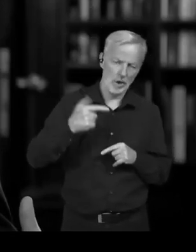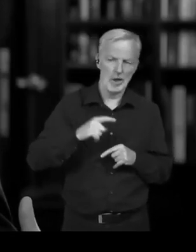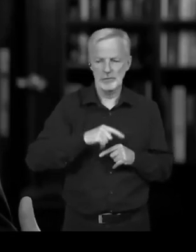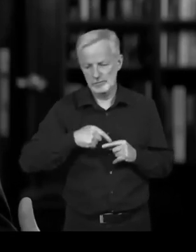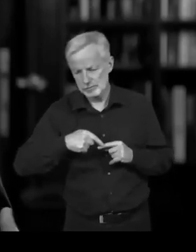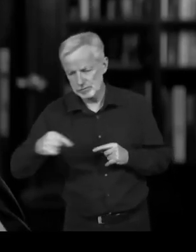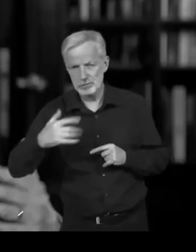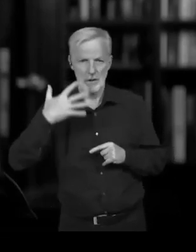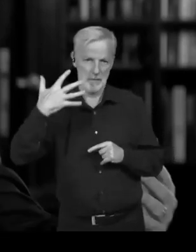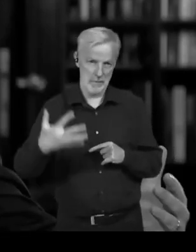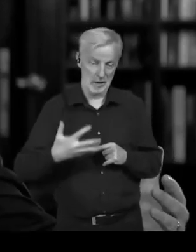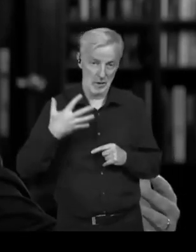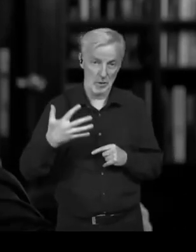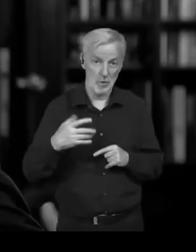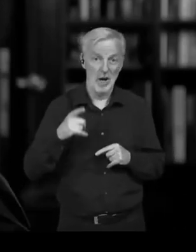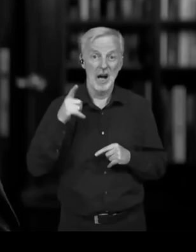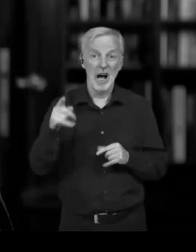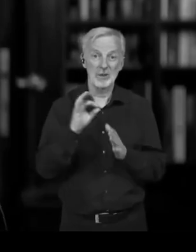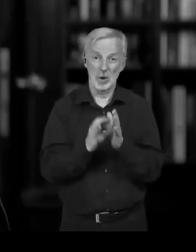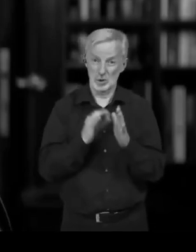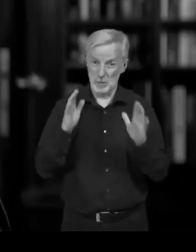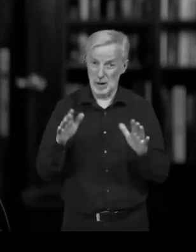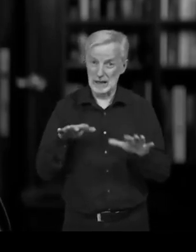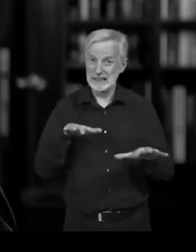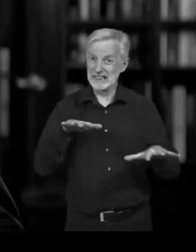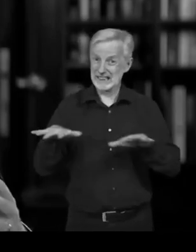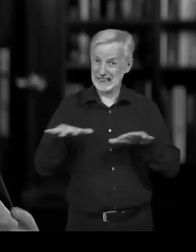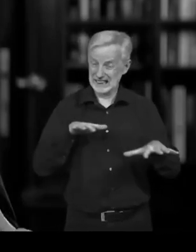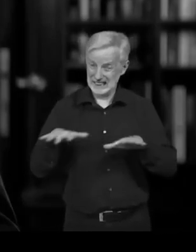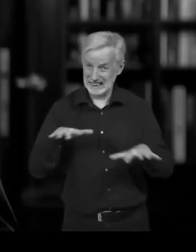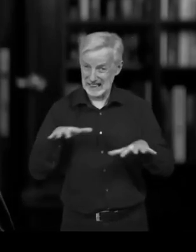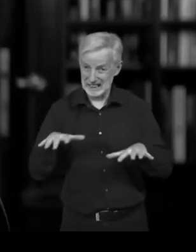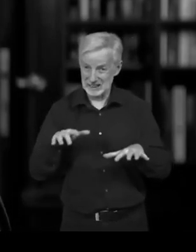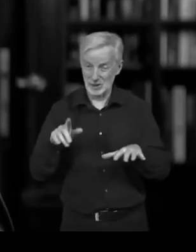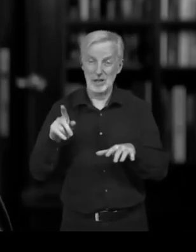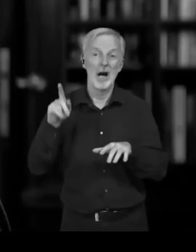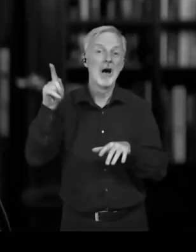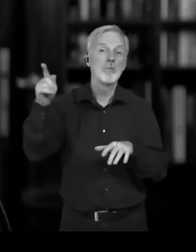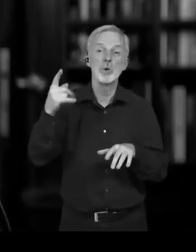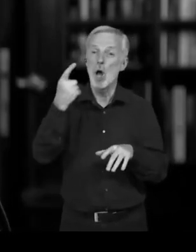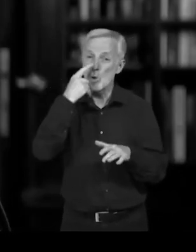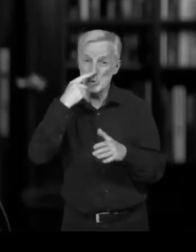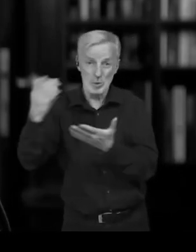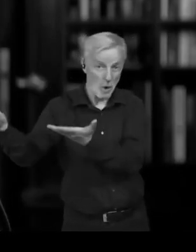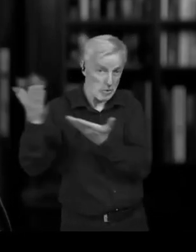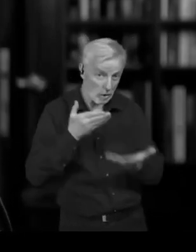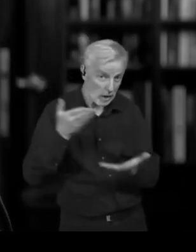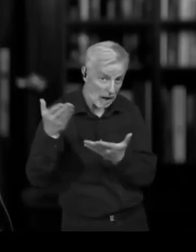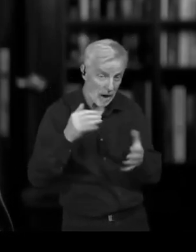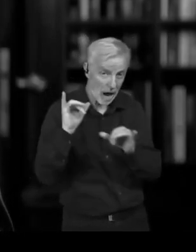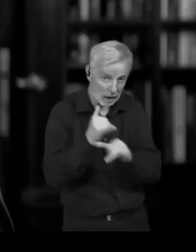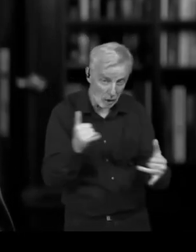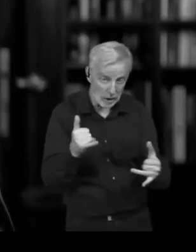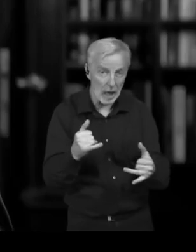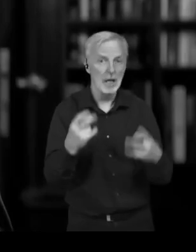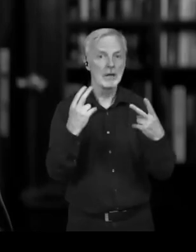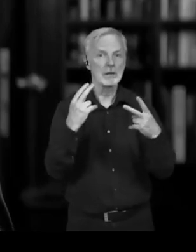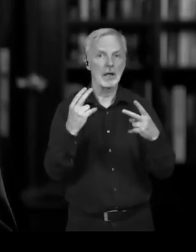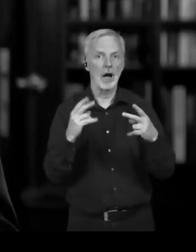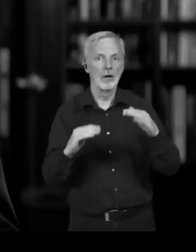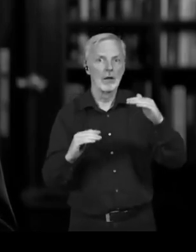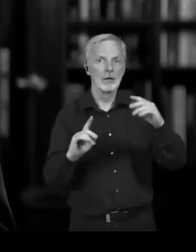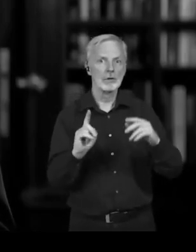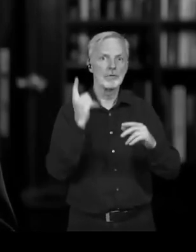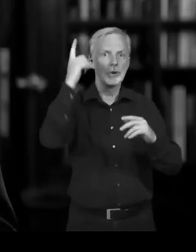že mám fakt nízký plat, jo, a to ještě jsem jako, že dělám jenom prostě brigádně a za normálních okolností plat nemám,